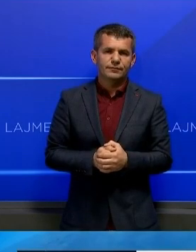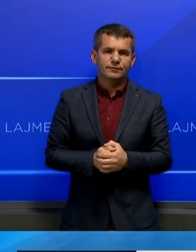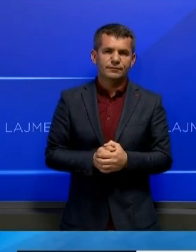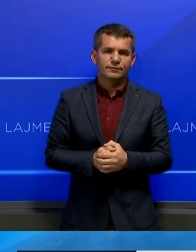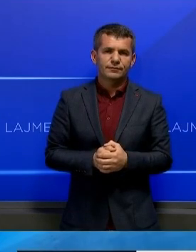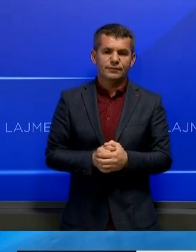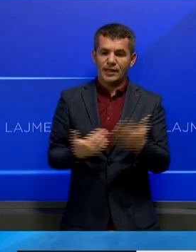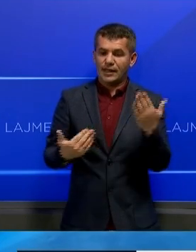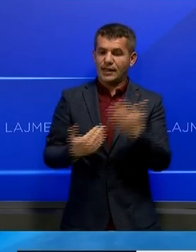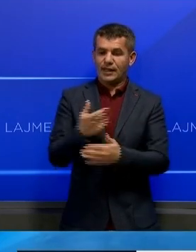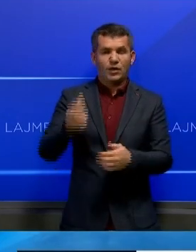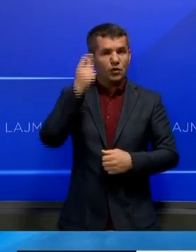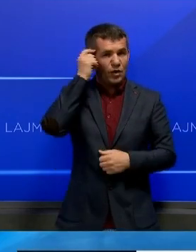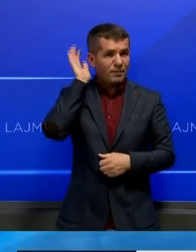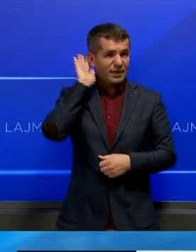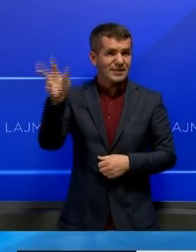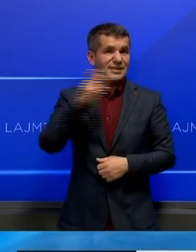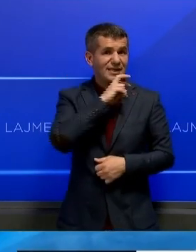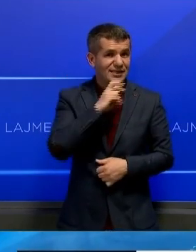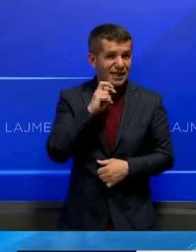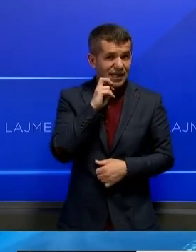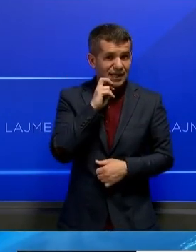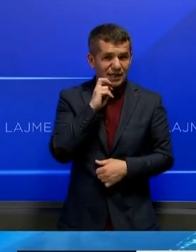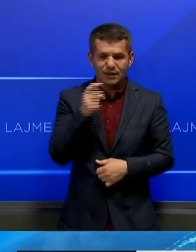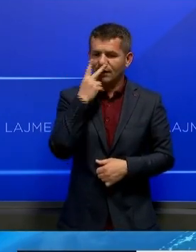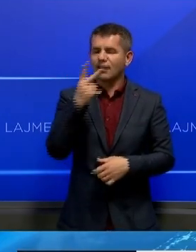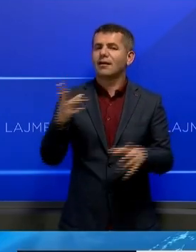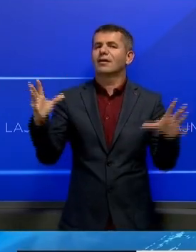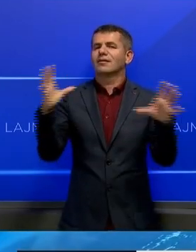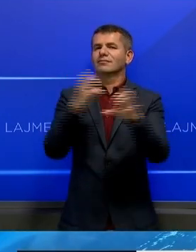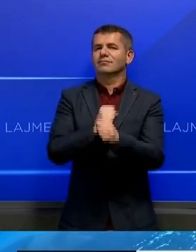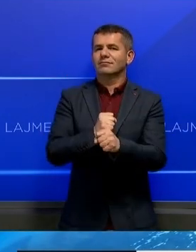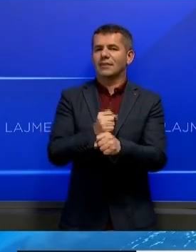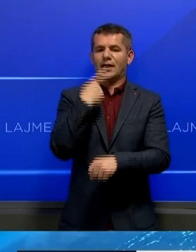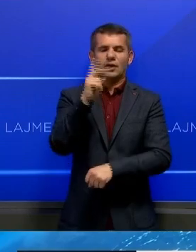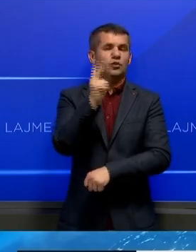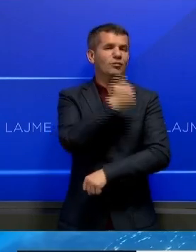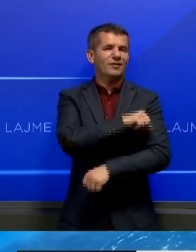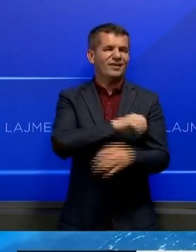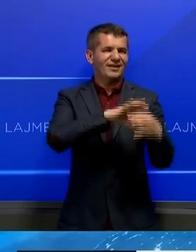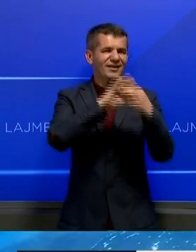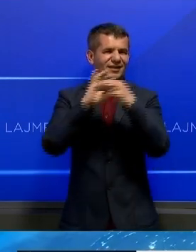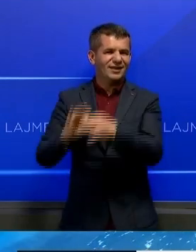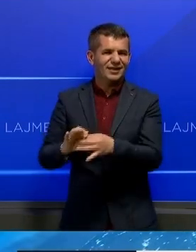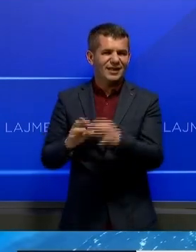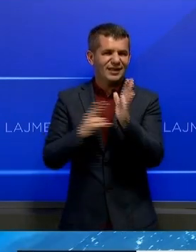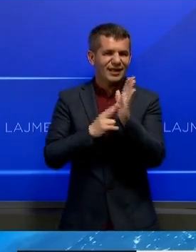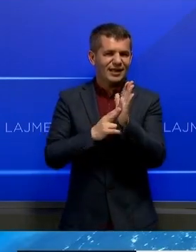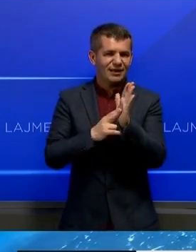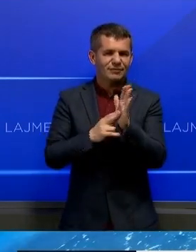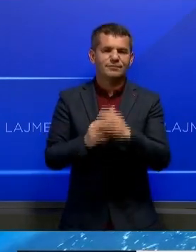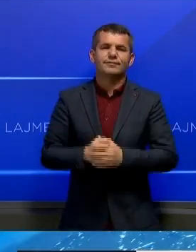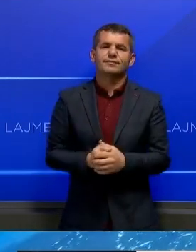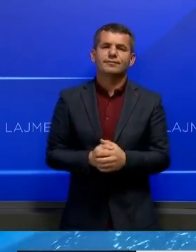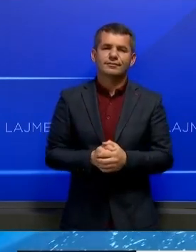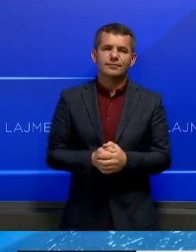Betot kryeministri i ri Izraelit duke i dhëngështu fund kontrolit 12 vjeqar të Netanyahot në pushtet.